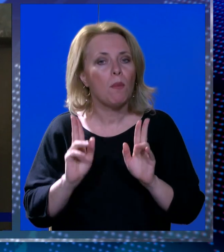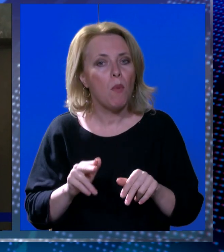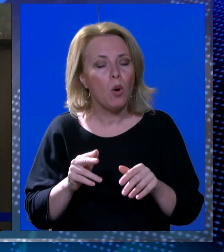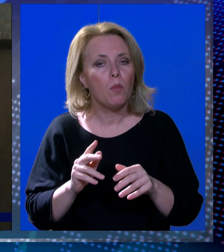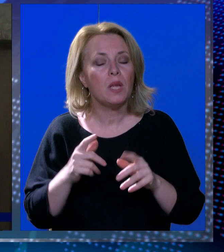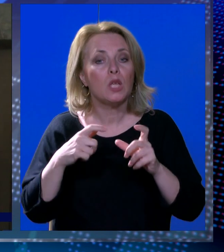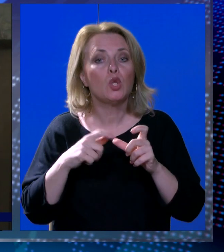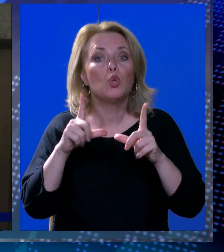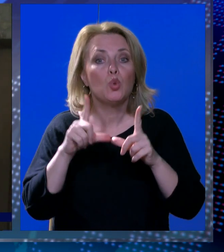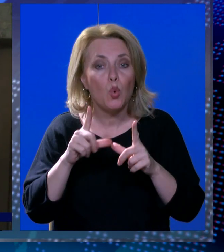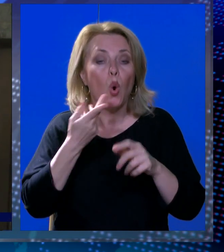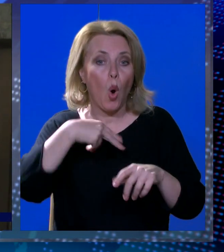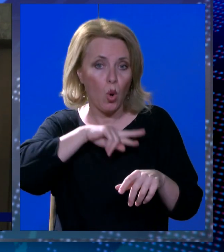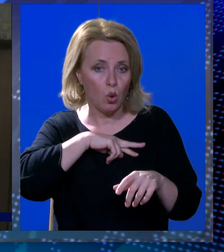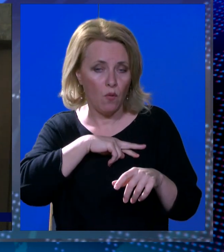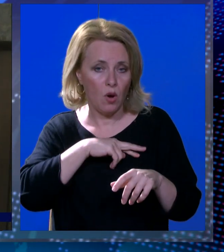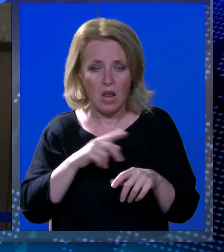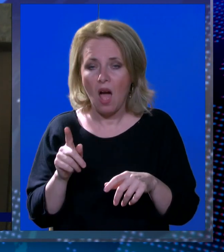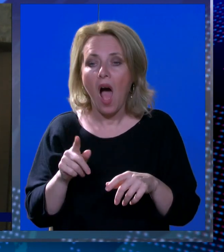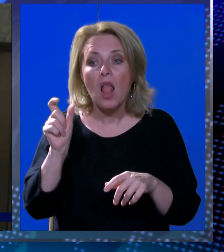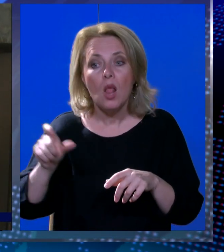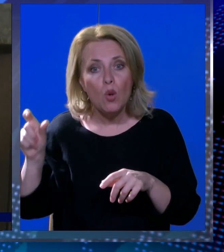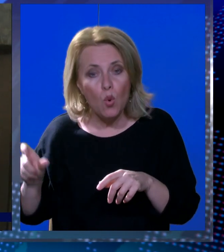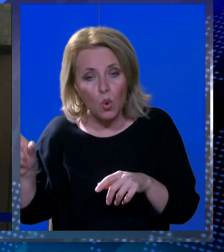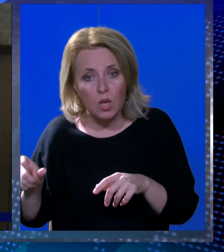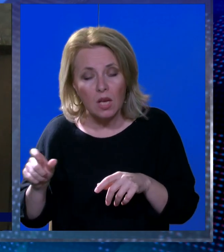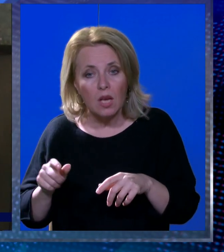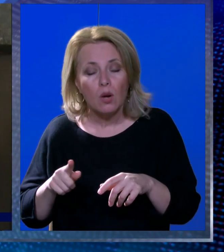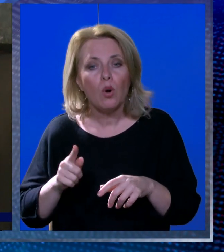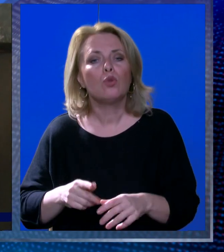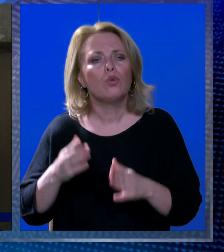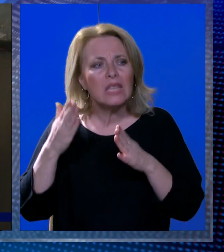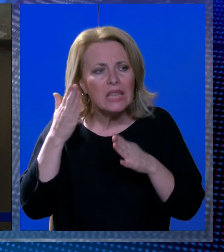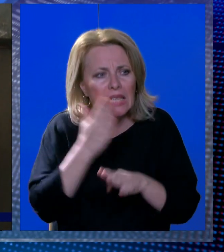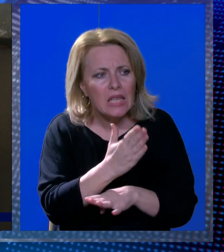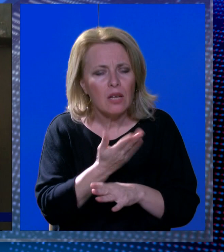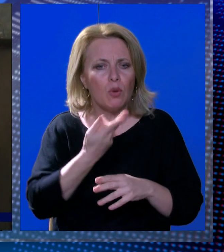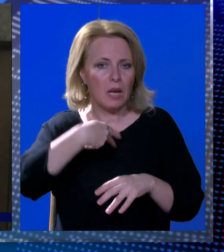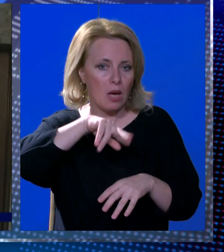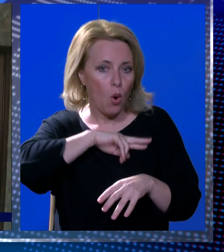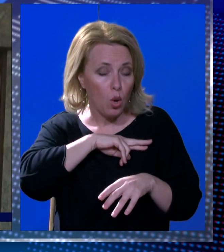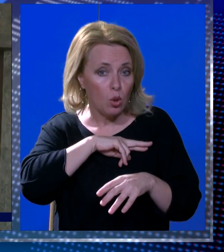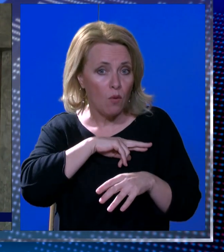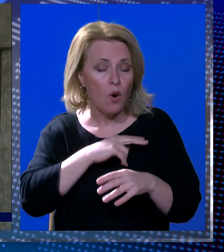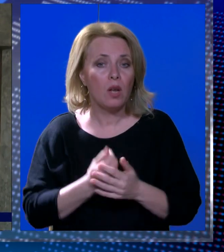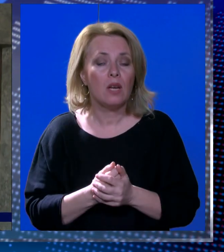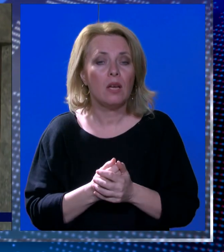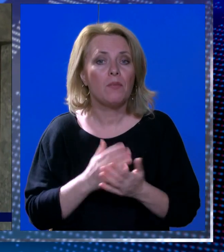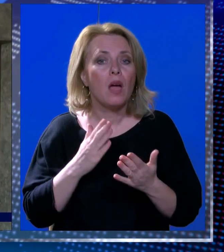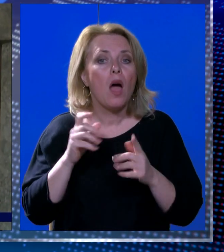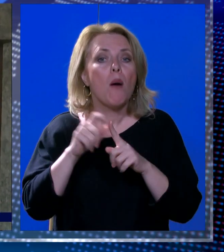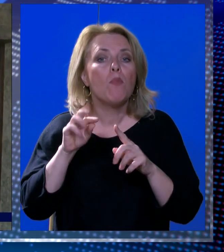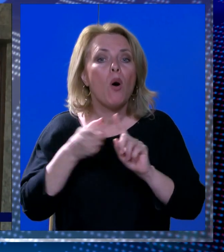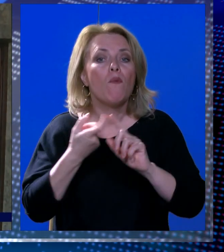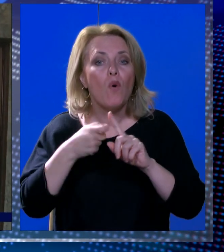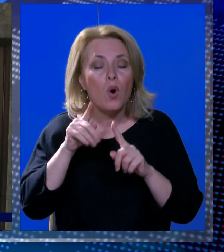eventualno biti suodgovorni, a da ljudi koji su neposredno bili odgovorni i po funkciji i